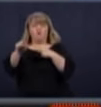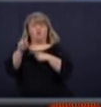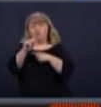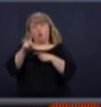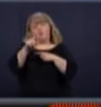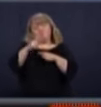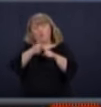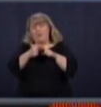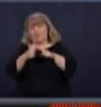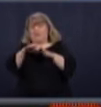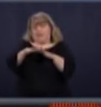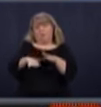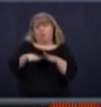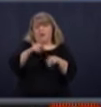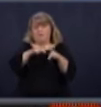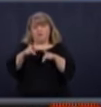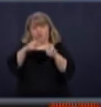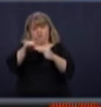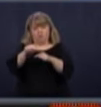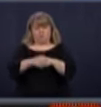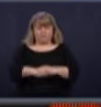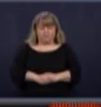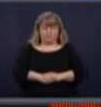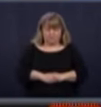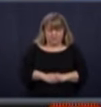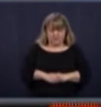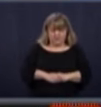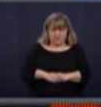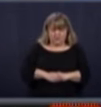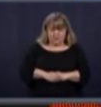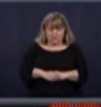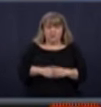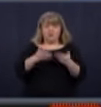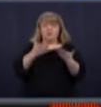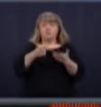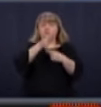Donc, on arrive dans une nouvelle étape.